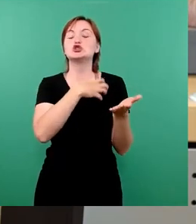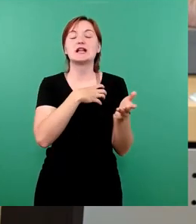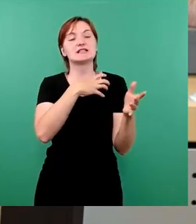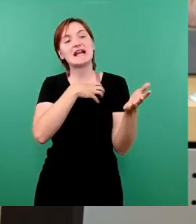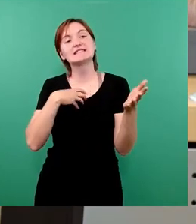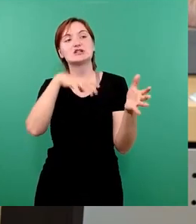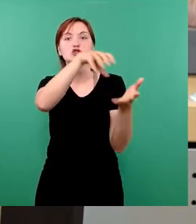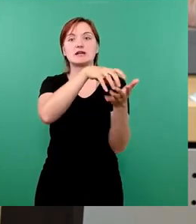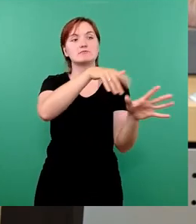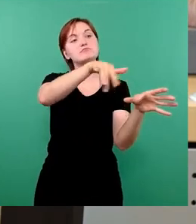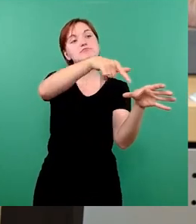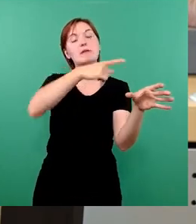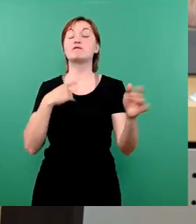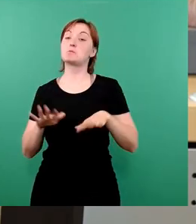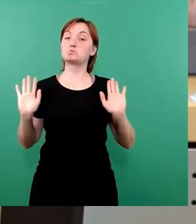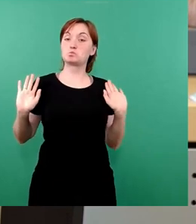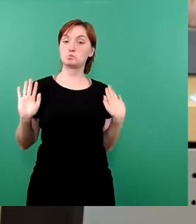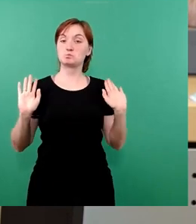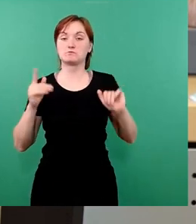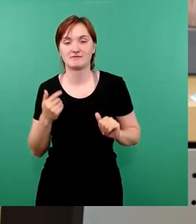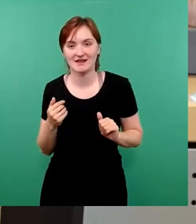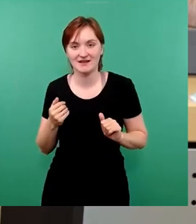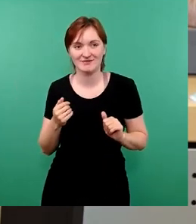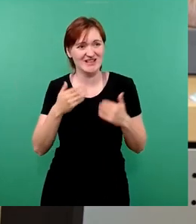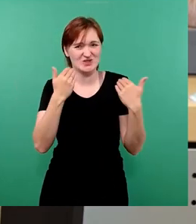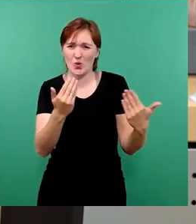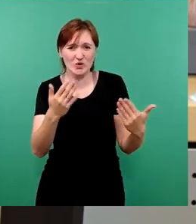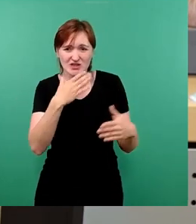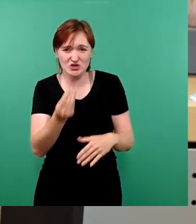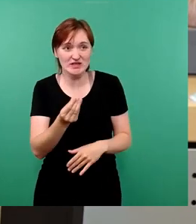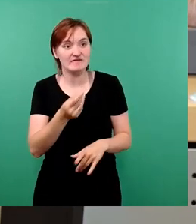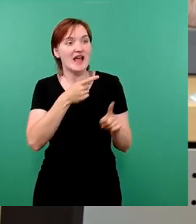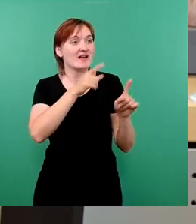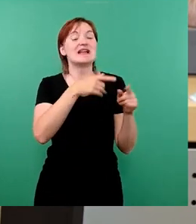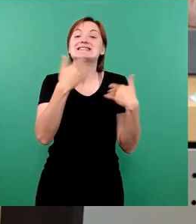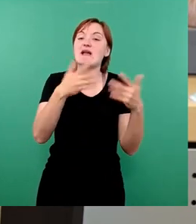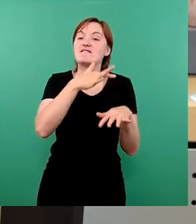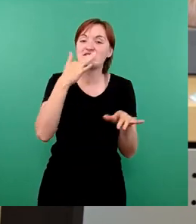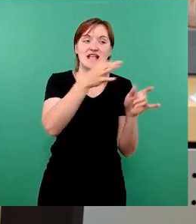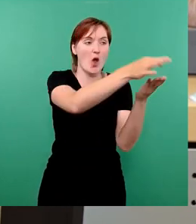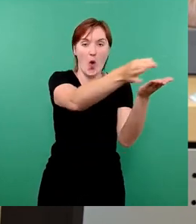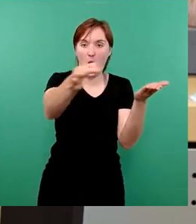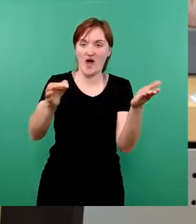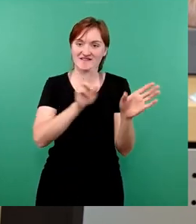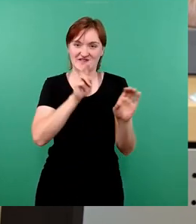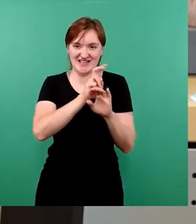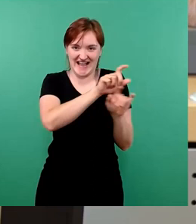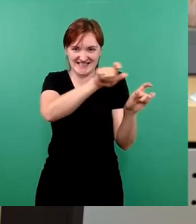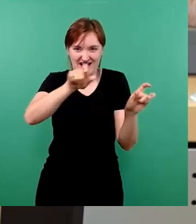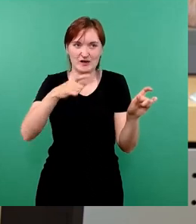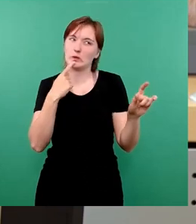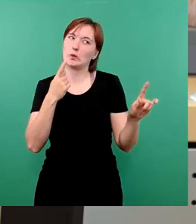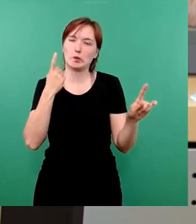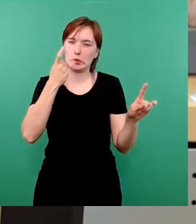Ich gebe gerne zu, diese Haltung, die bei vielen, nicht bei allen Ortschaftsvertretern da ist, die geht mir schon seit